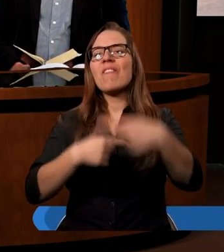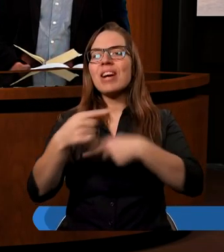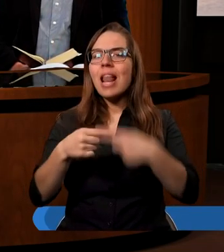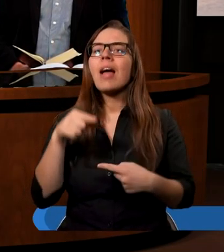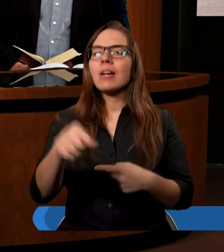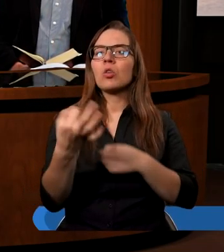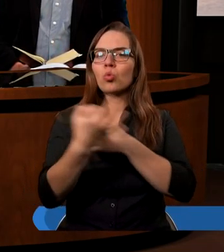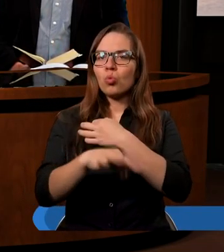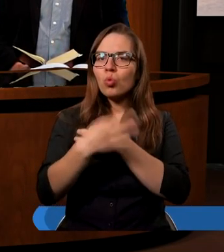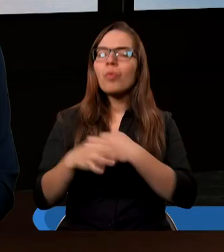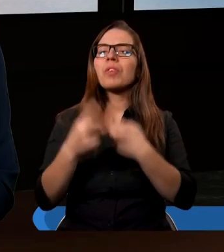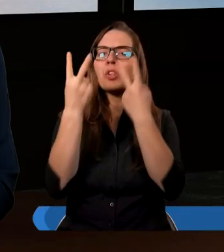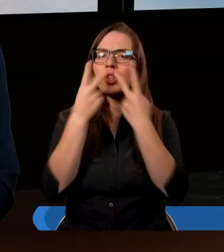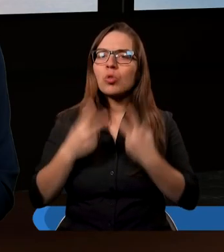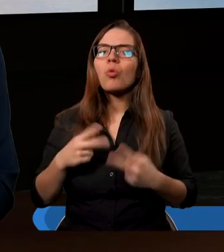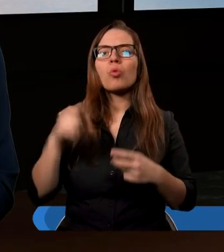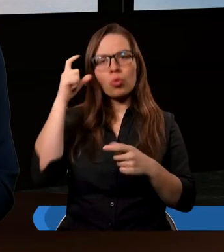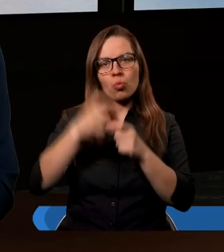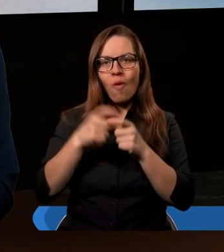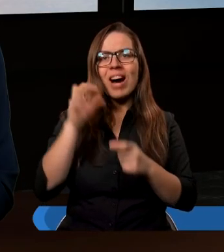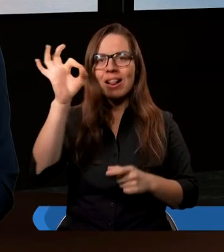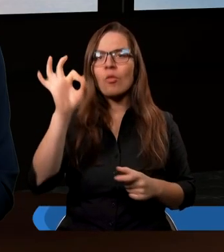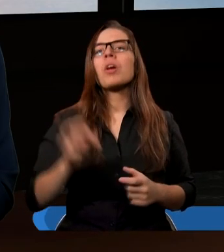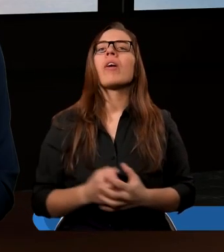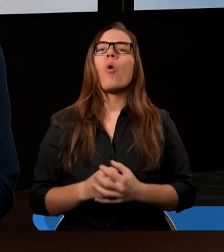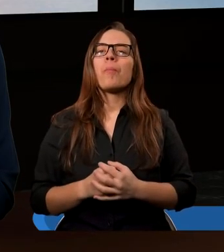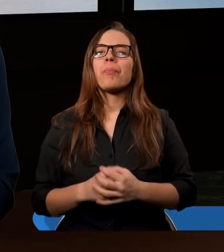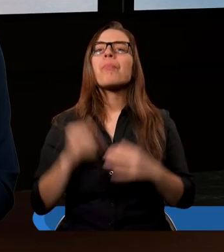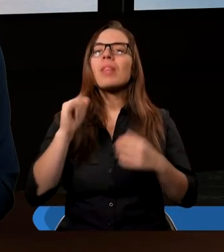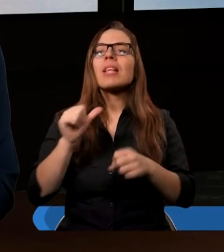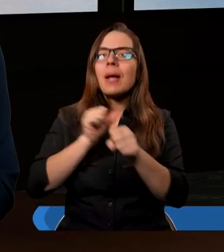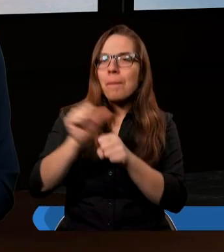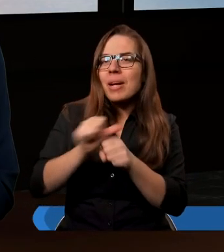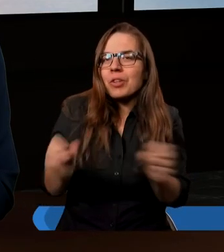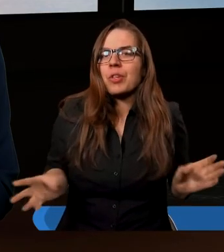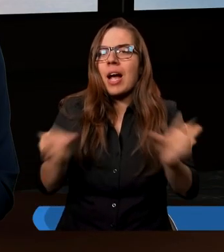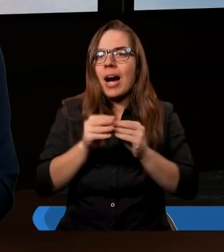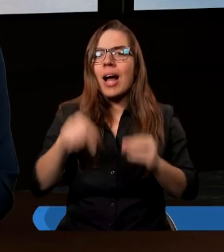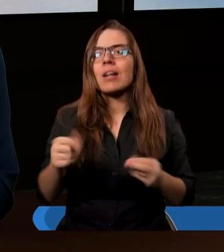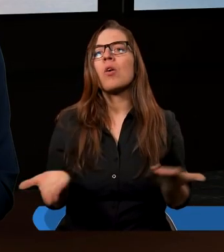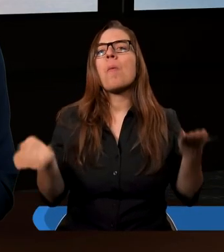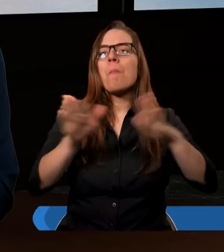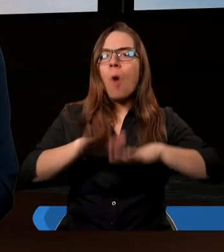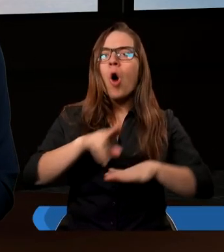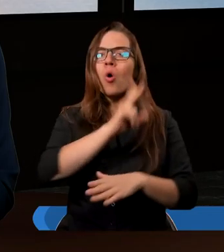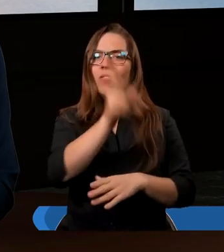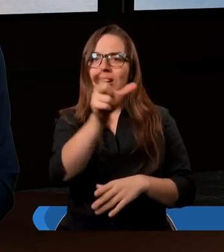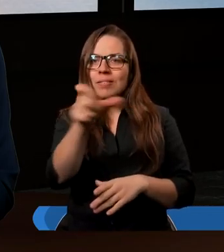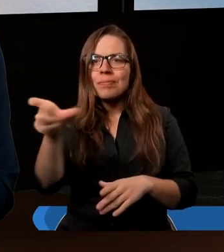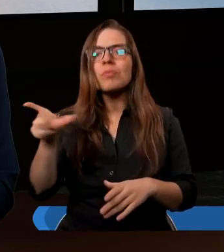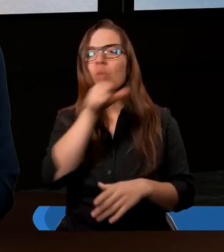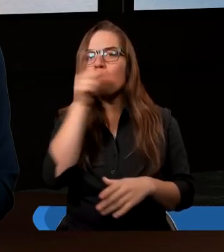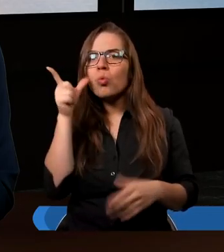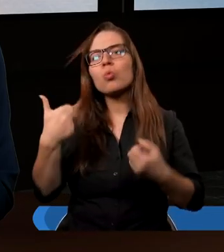czytania i studiowania Twojego Słowa i bycia tutaj. Bóg o zaproszę nas i